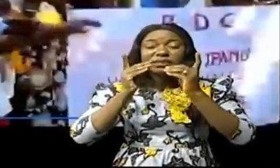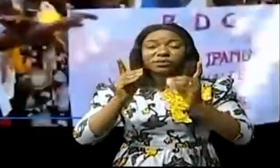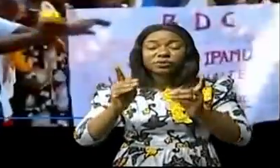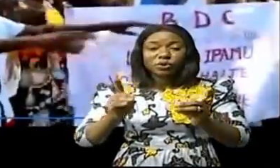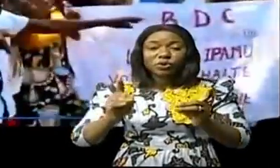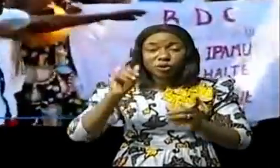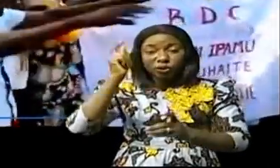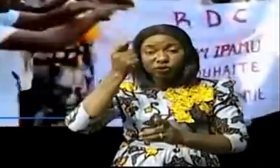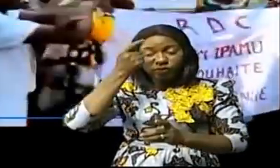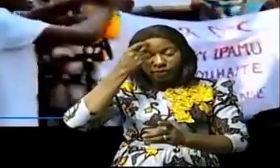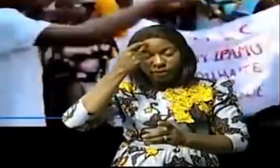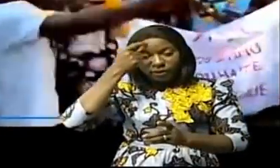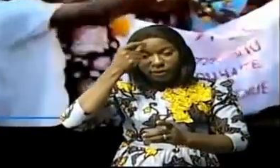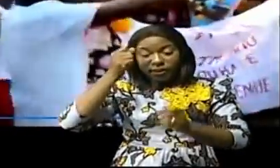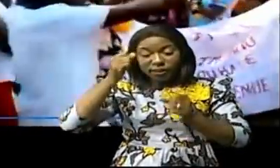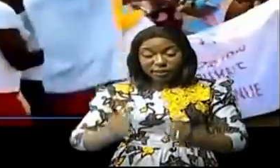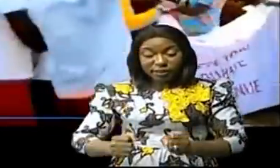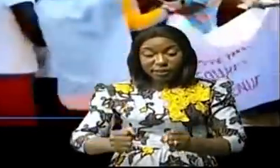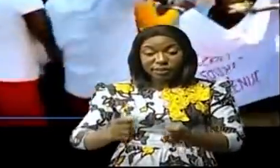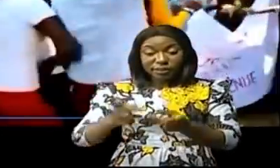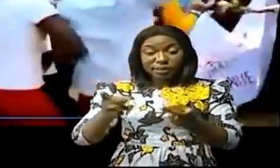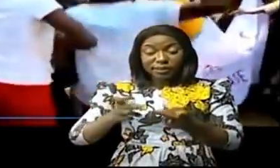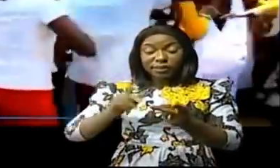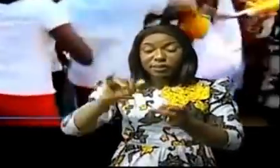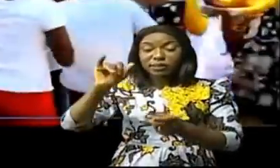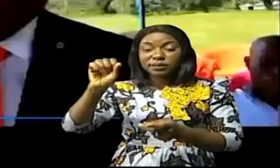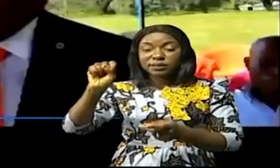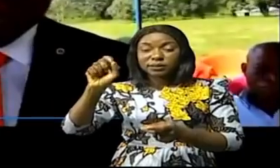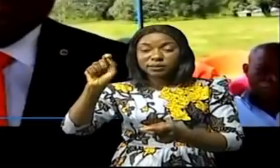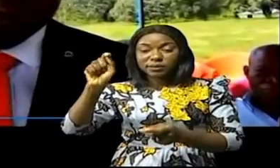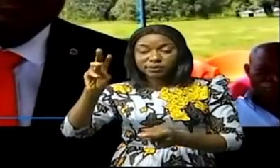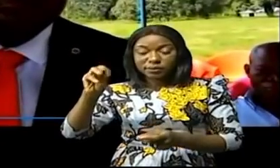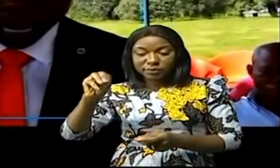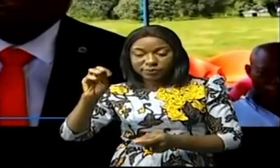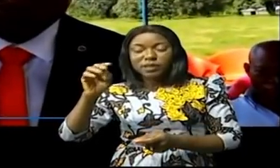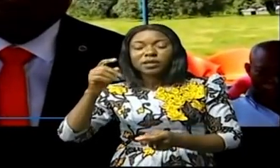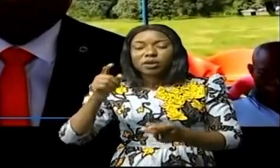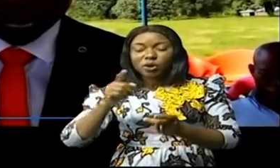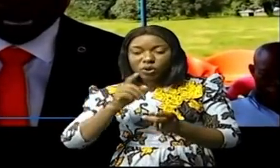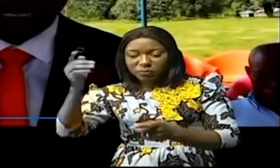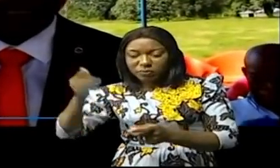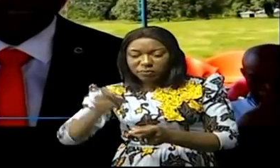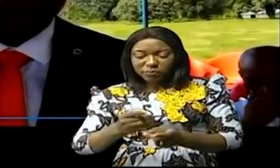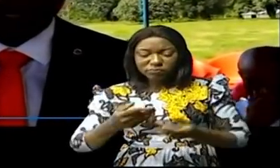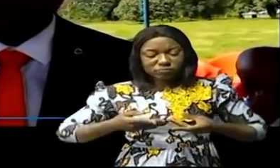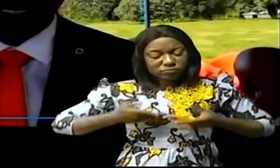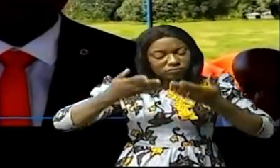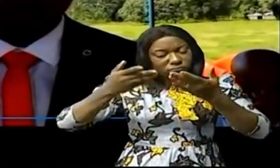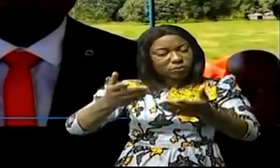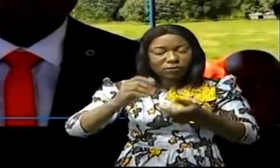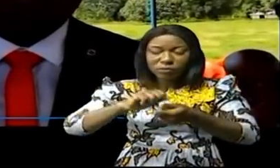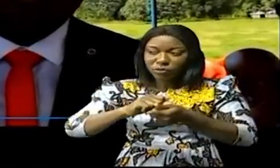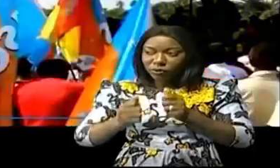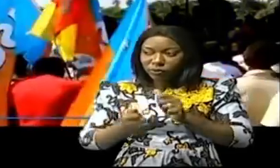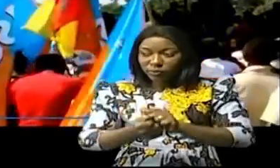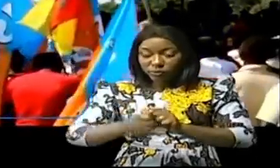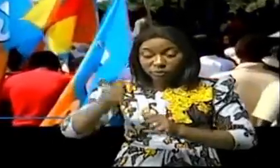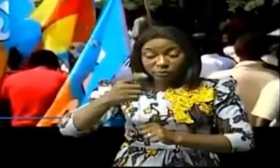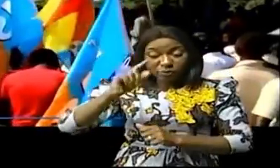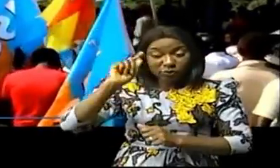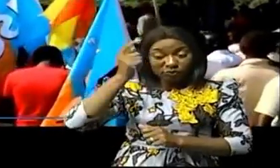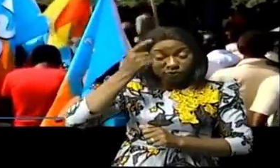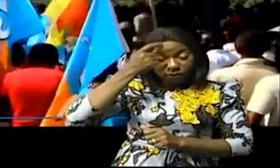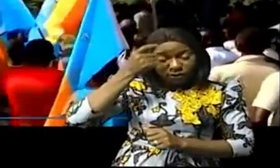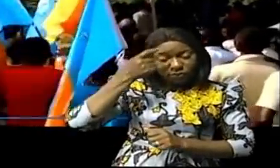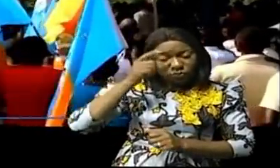du gouverneur Itundala s'est arrêtés à l'isthème Ipamou où les étudiants de cet allemand mater sont venus soumettre leur désidérata aux premiers citoyens kuilois